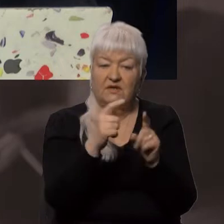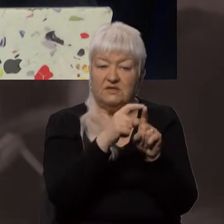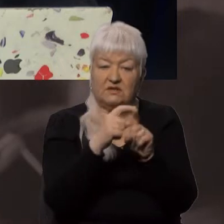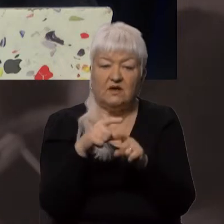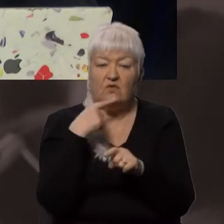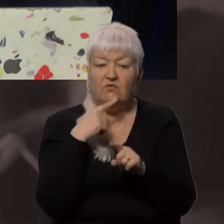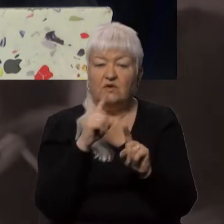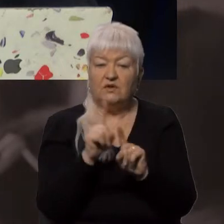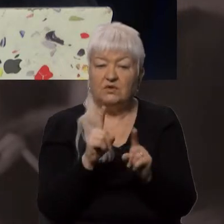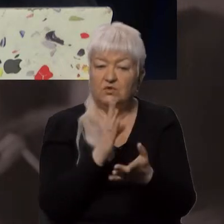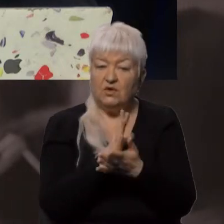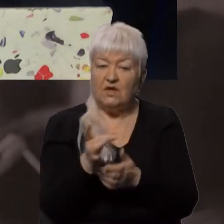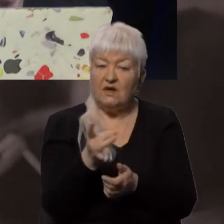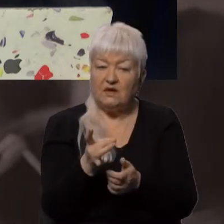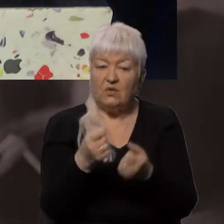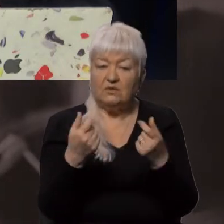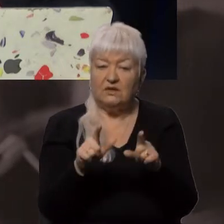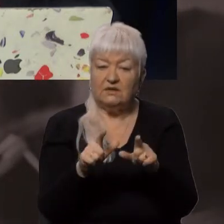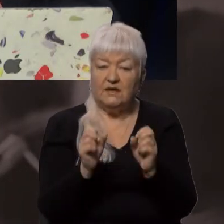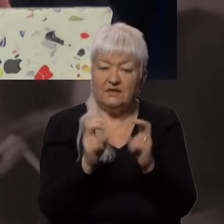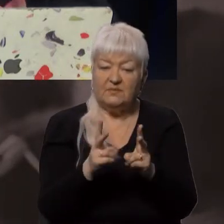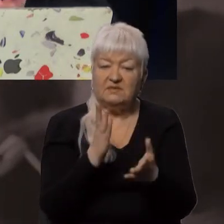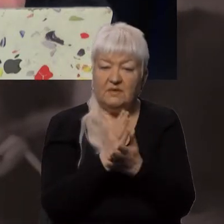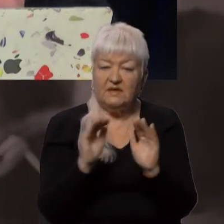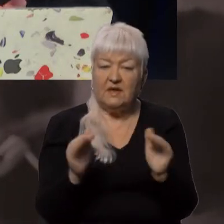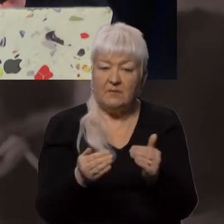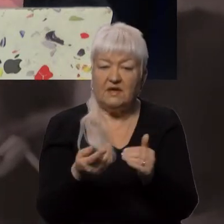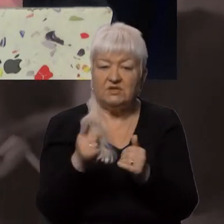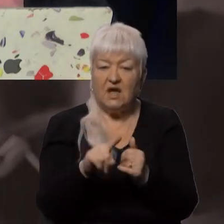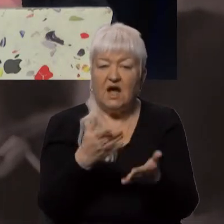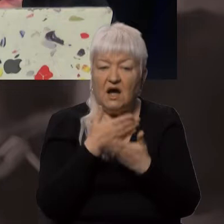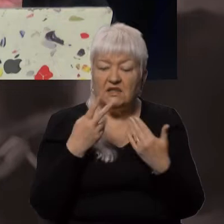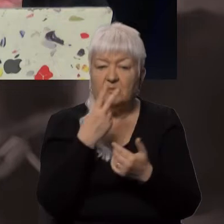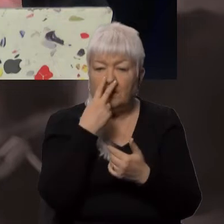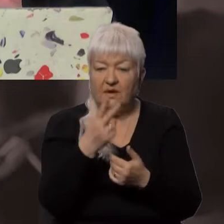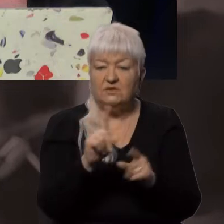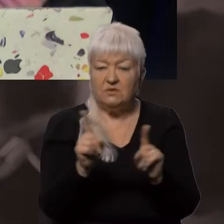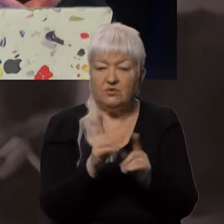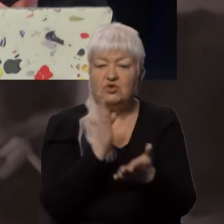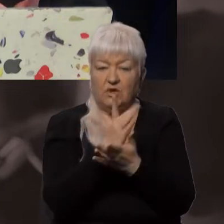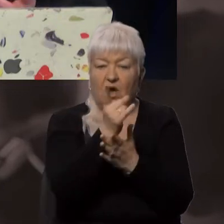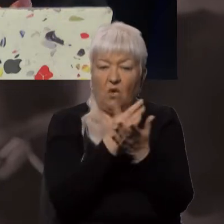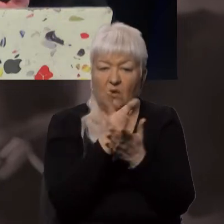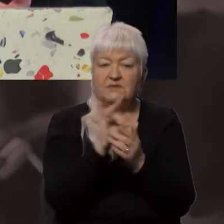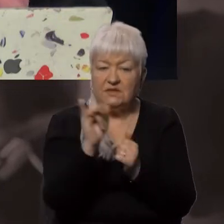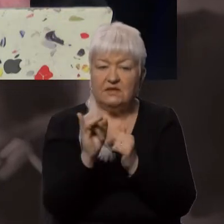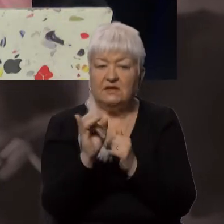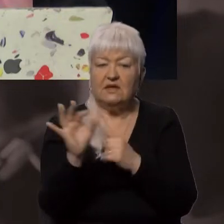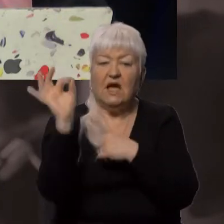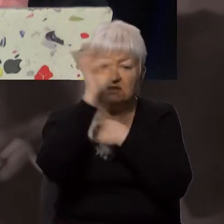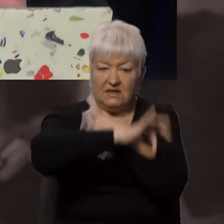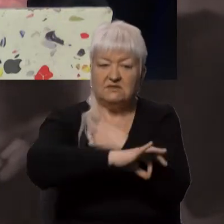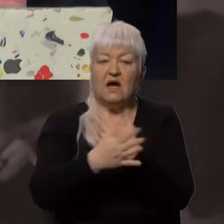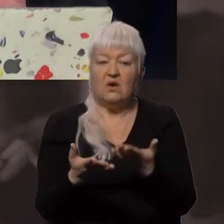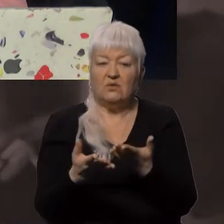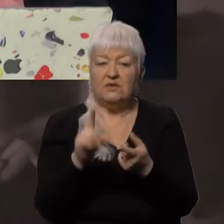регіони, де небезпека є меншою, але ж ми бачимо, що обстріли є і на Заході, вони абсолютно непрогнозовані і